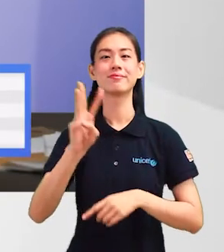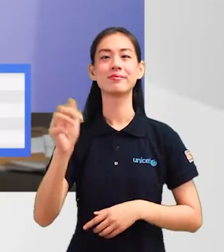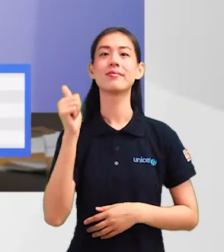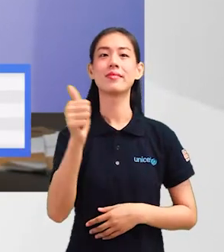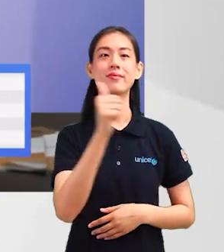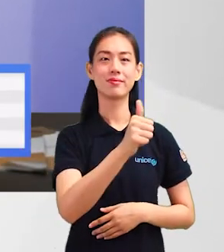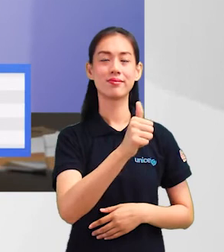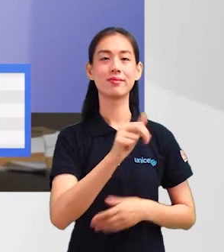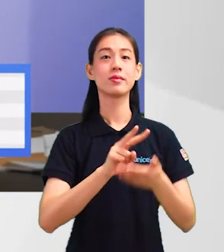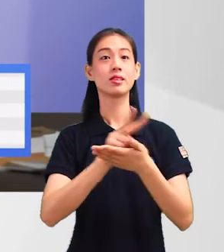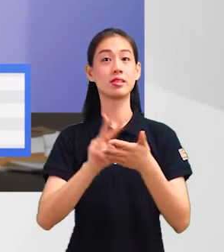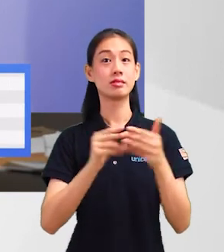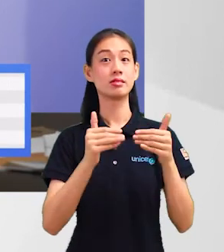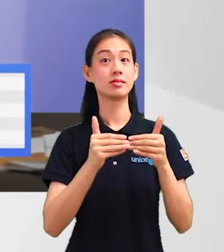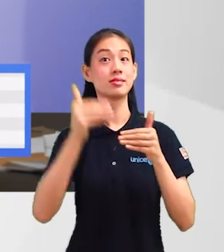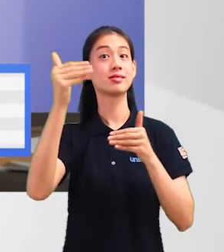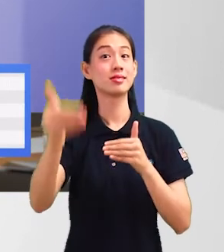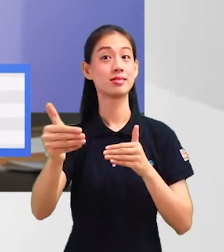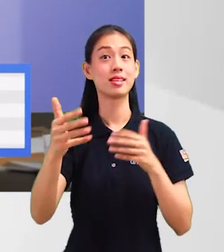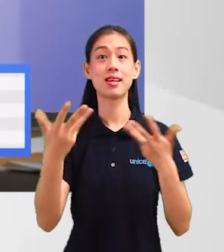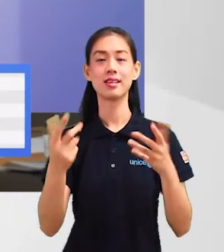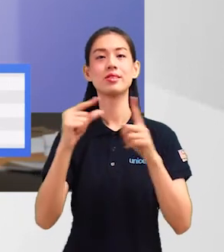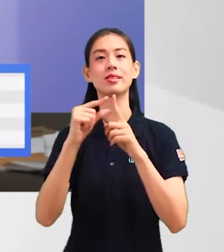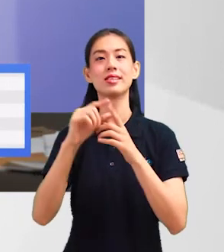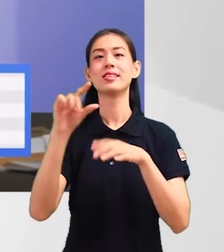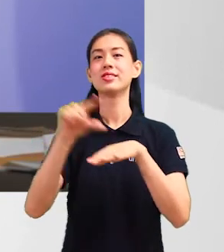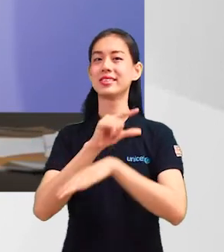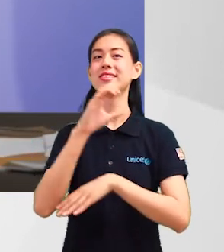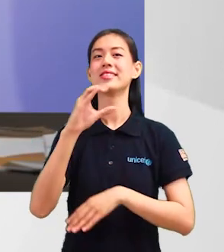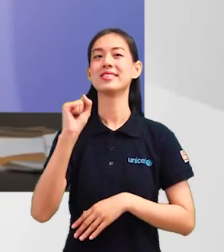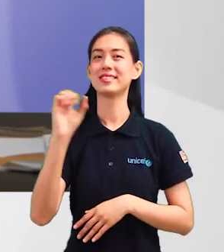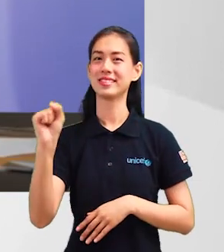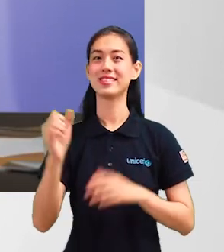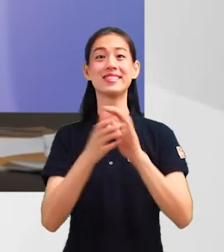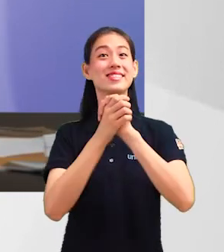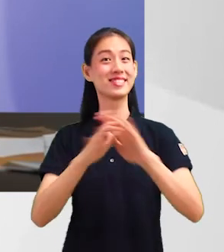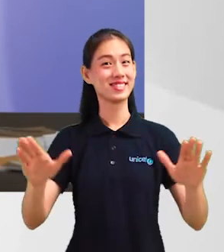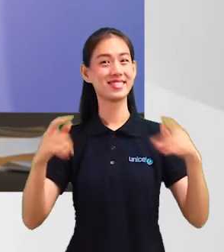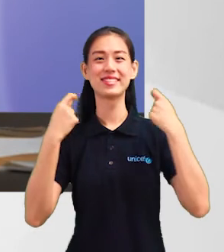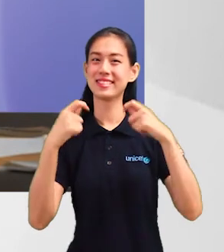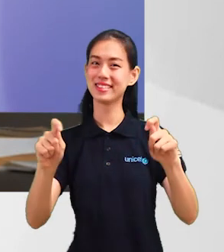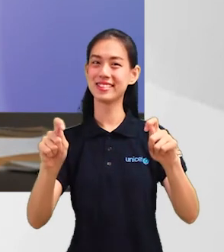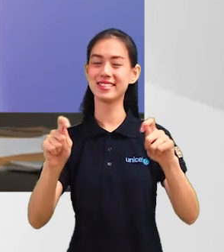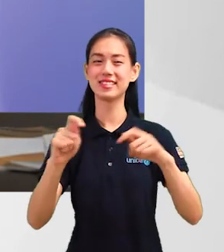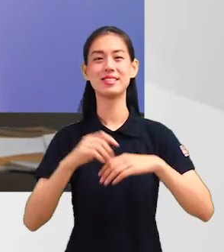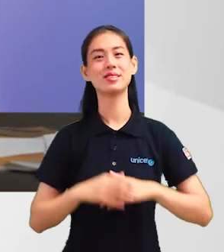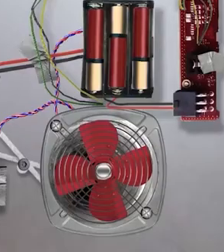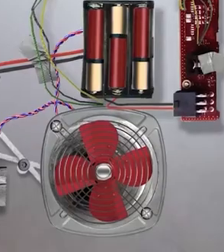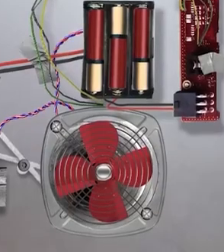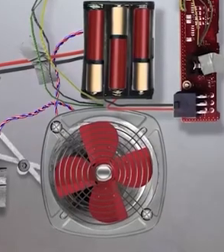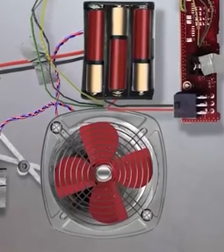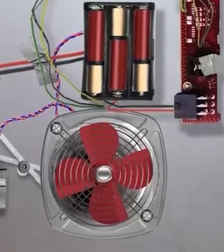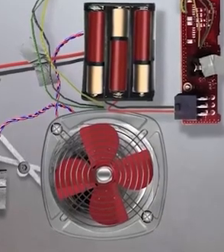laman web anda. Video seterusnya, kita akan lihat kepada komponen tipografi laman web kita dengan CSS. Selamat mencuba!